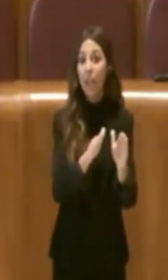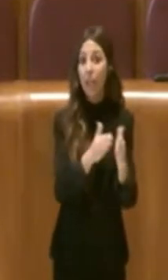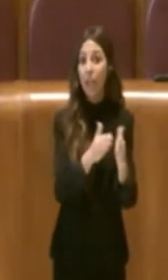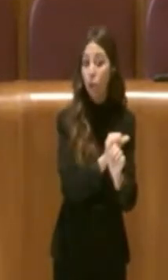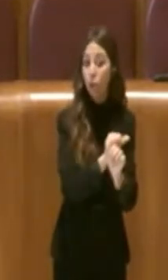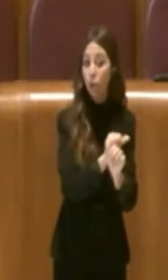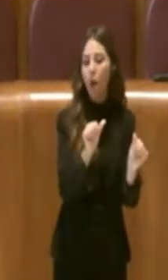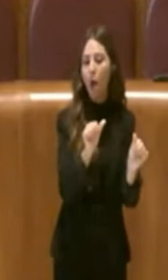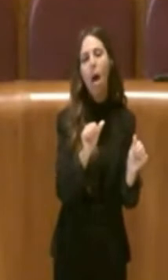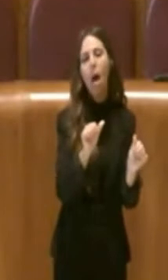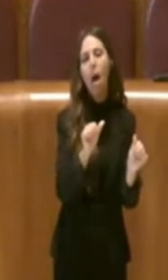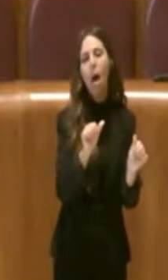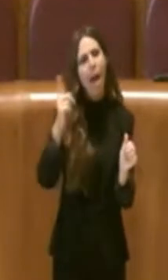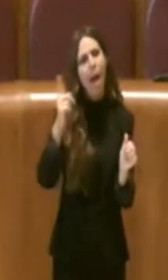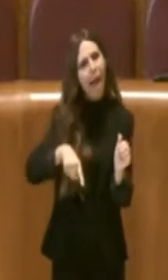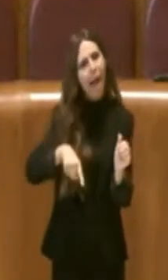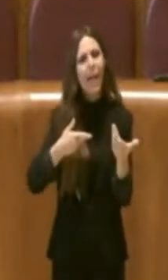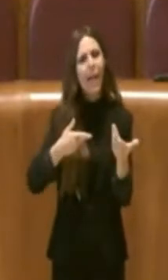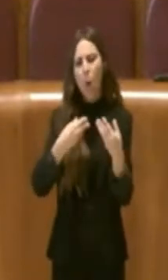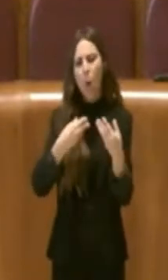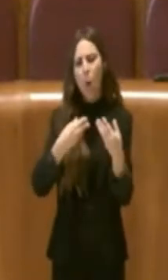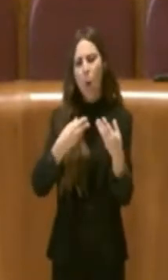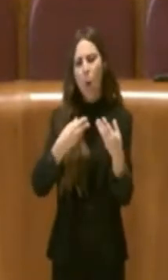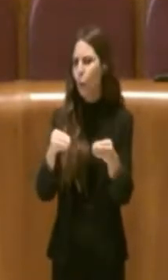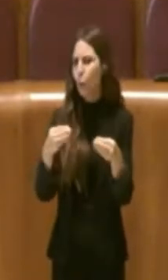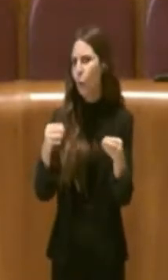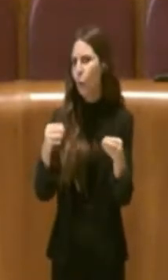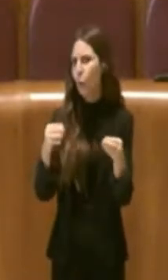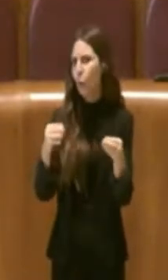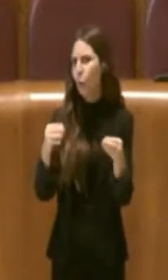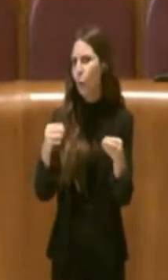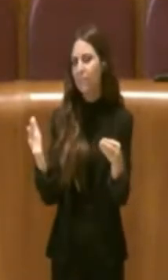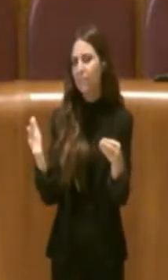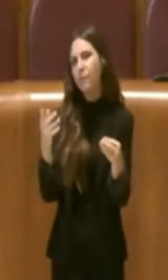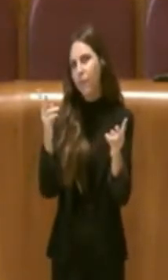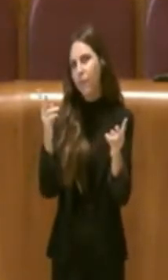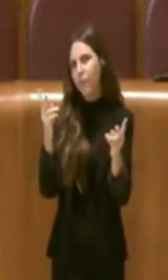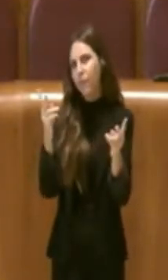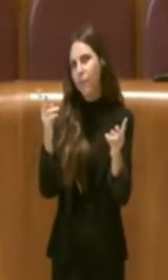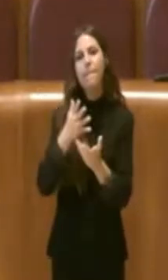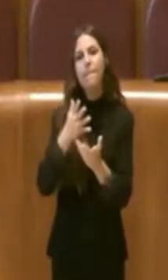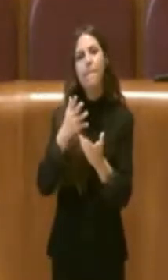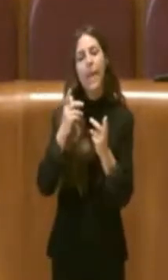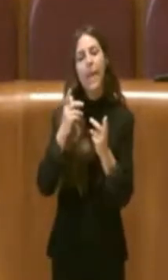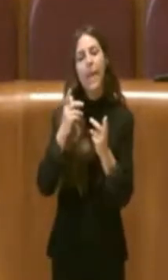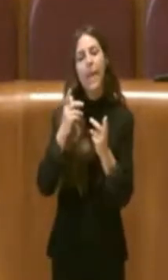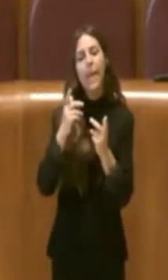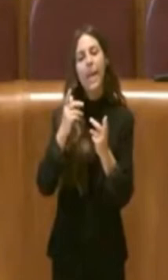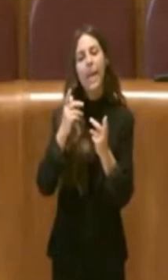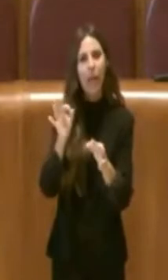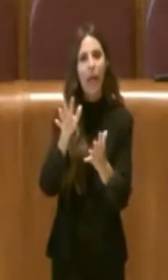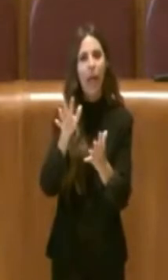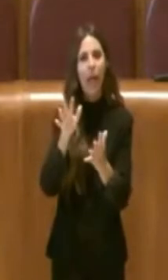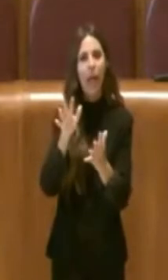anche qualche altro genere di prodotto, sempre prodotti di editoria, prodotti cartacei.